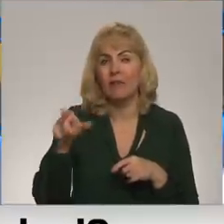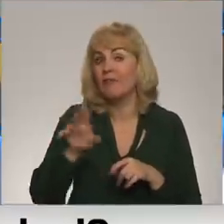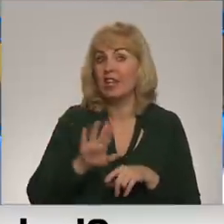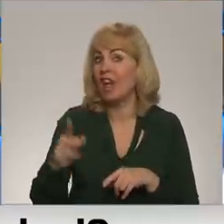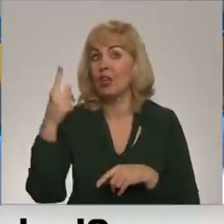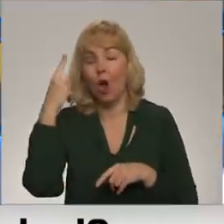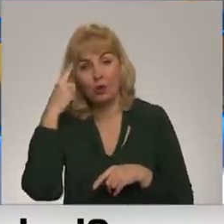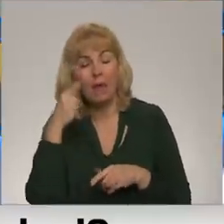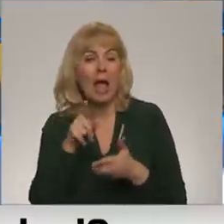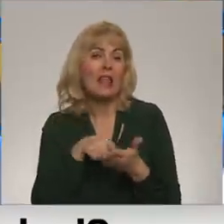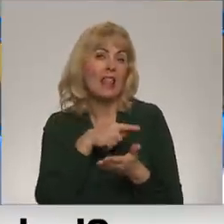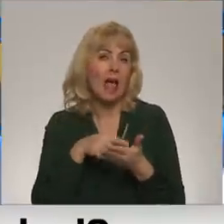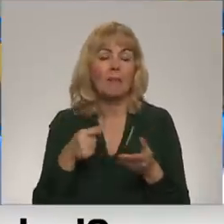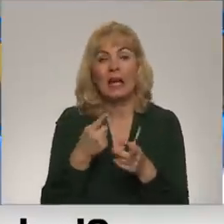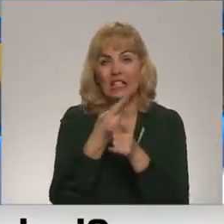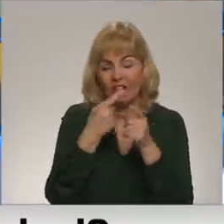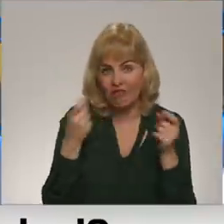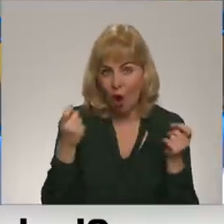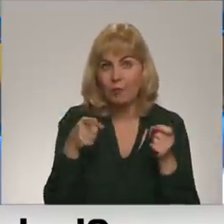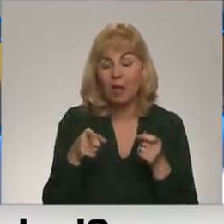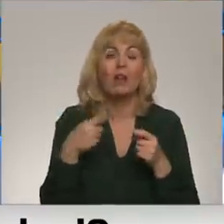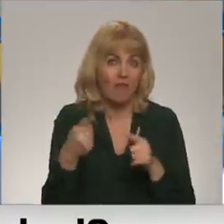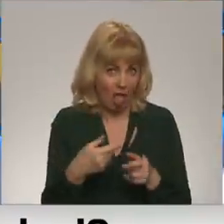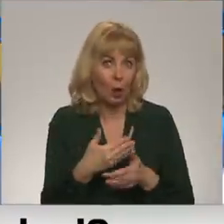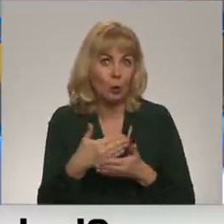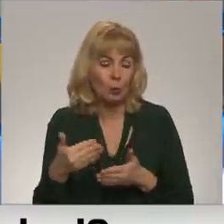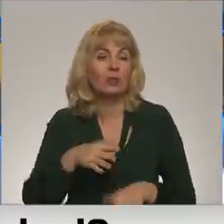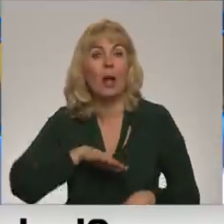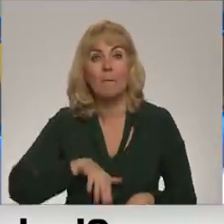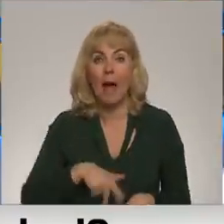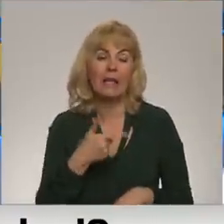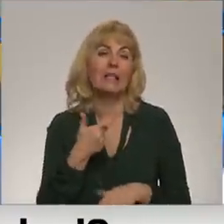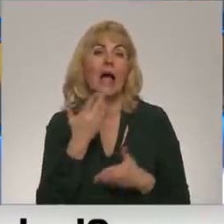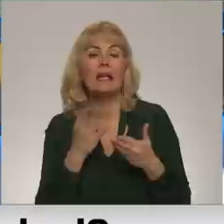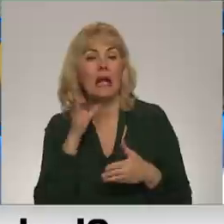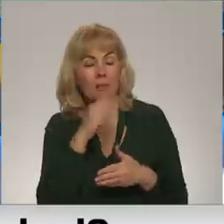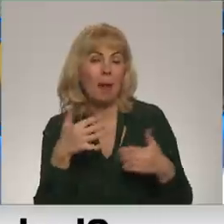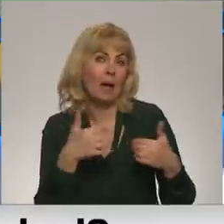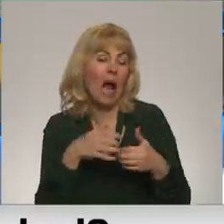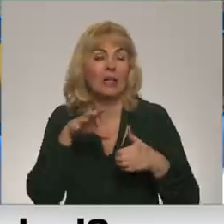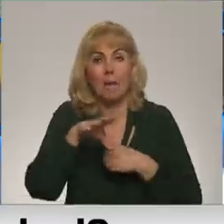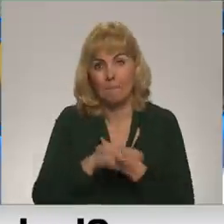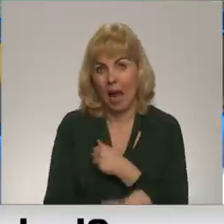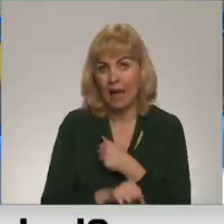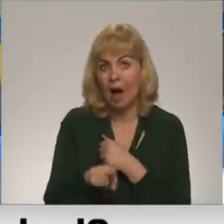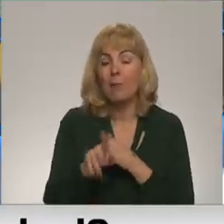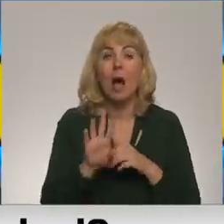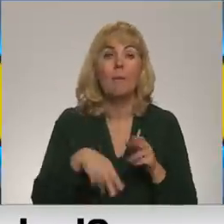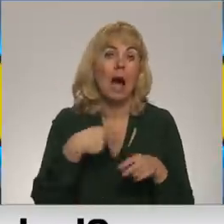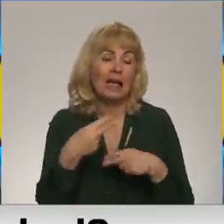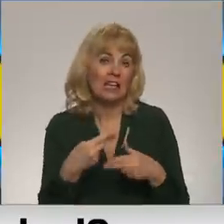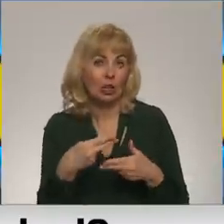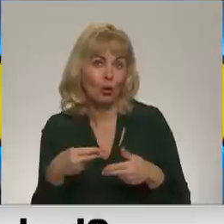Vai šī dezinformācija turpināsies vēl ilgi, arī pēc iespējamām kara beigām? Par kritušiem